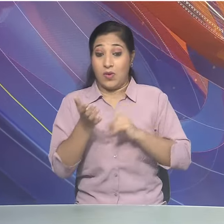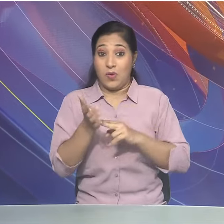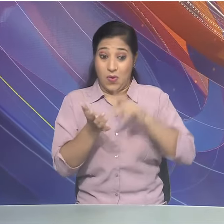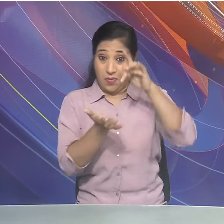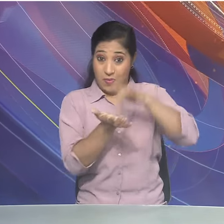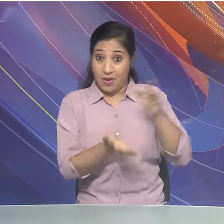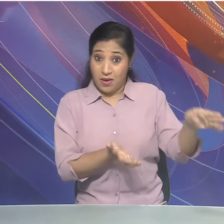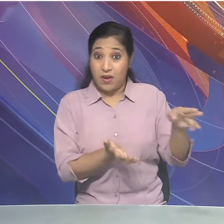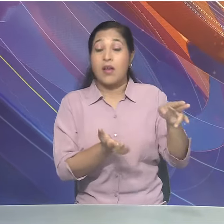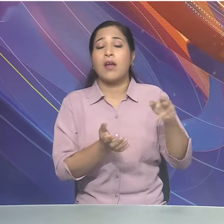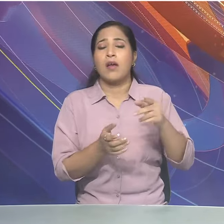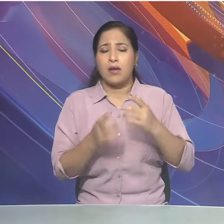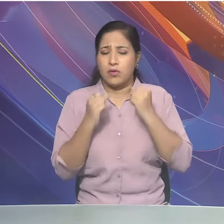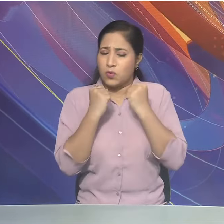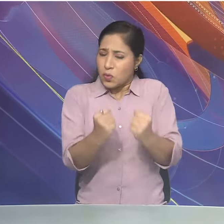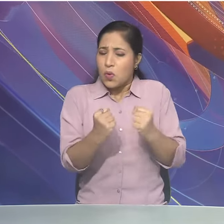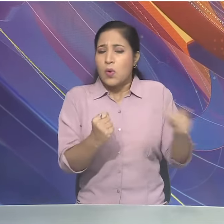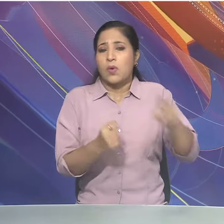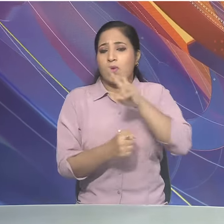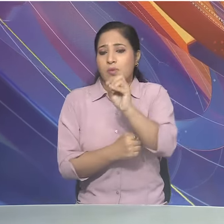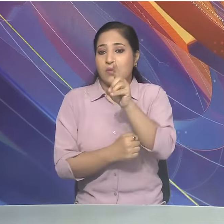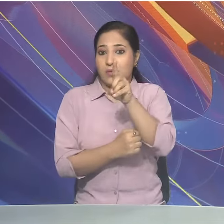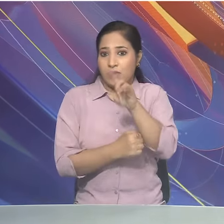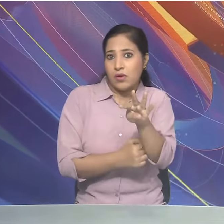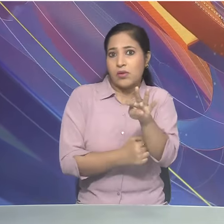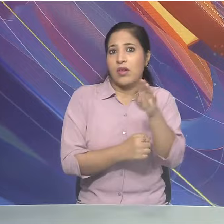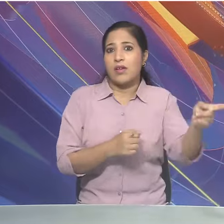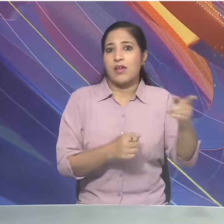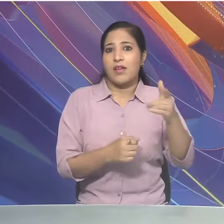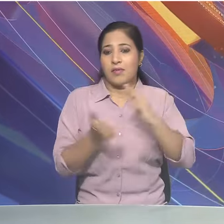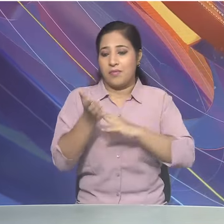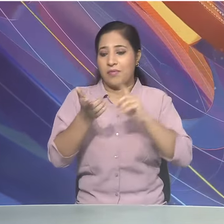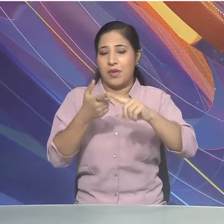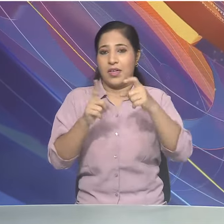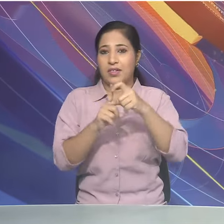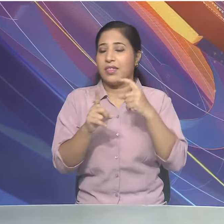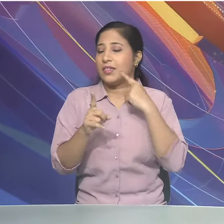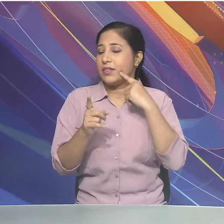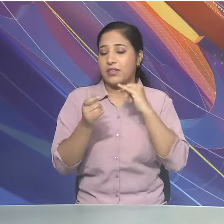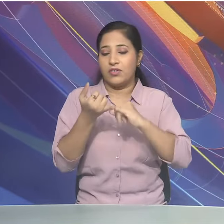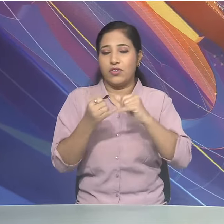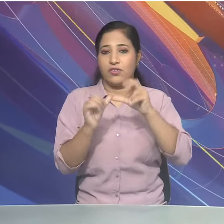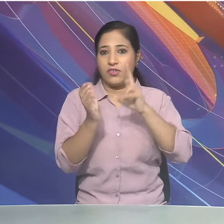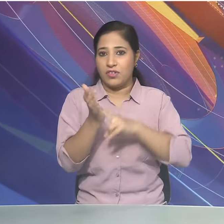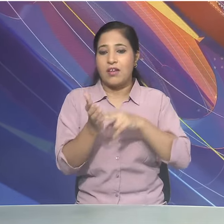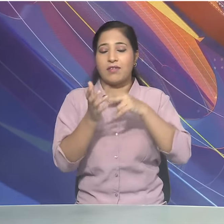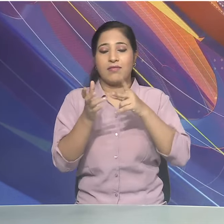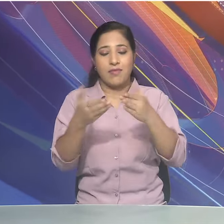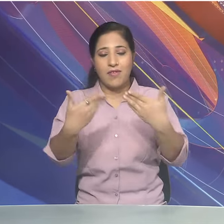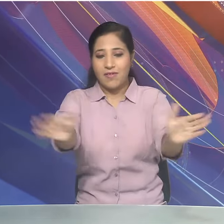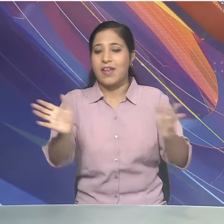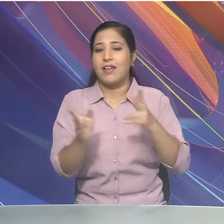मजबूत है जिसने 2014 में मैडिसन इसक्वाइर गार्डन कारिक्रम की मेजबानी की थी